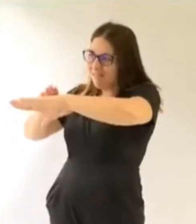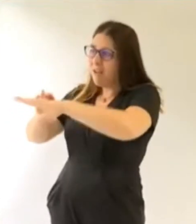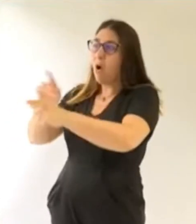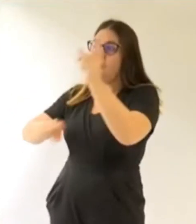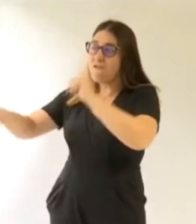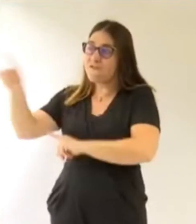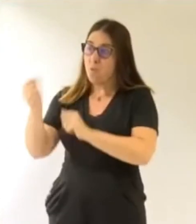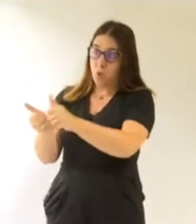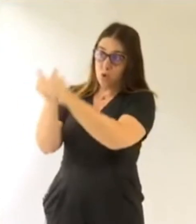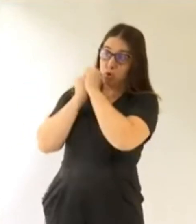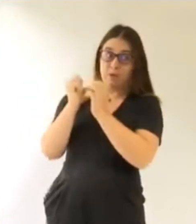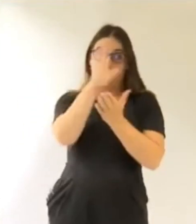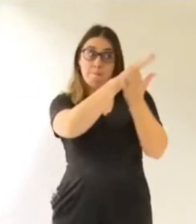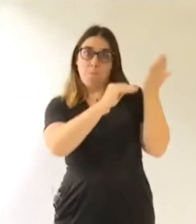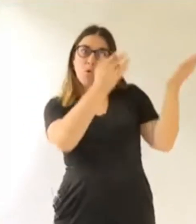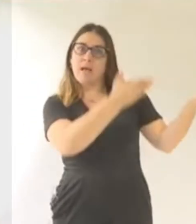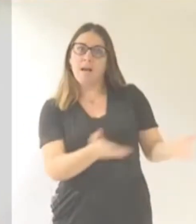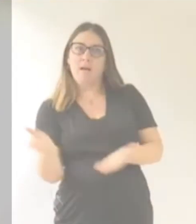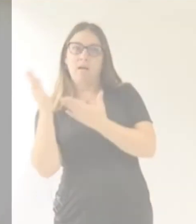vous devriez faire aujourd'hui.